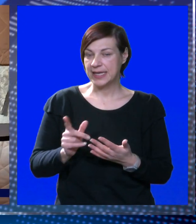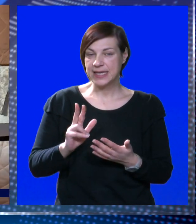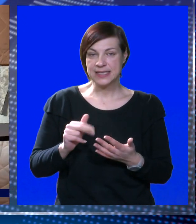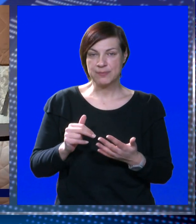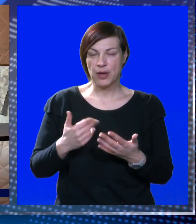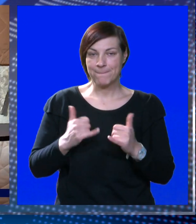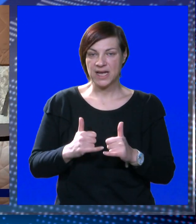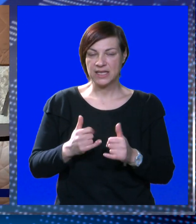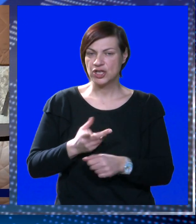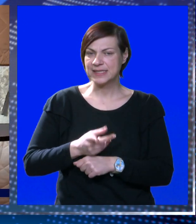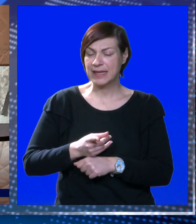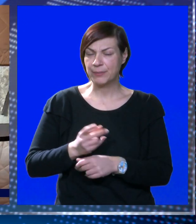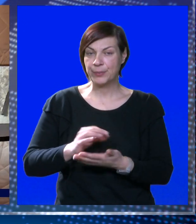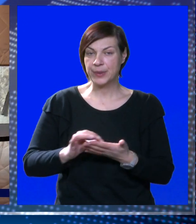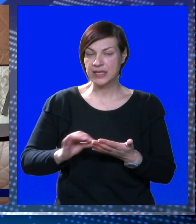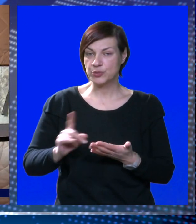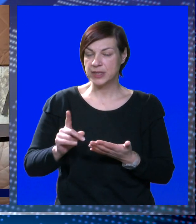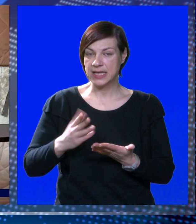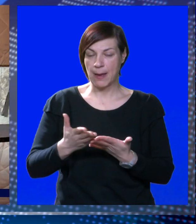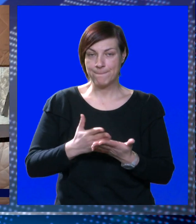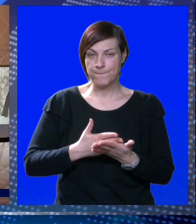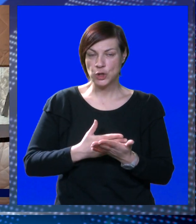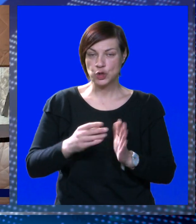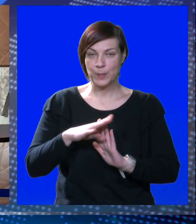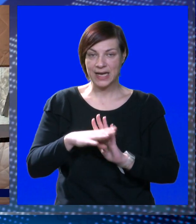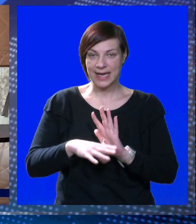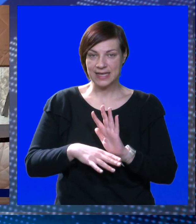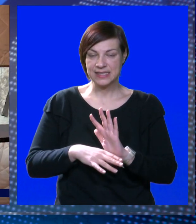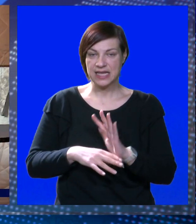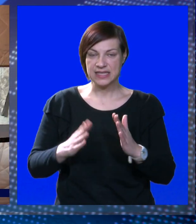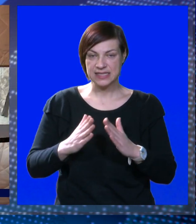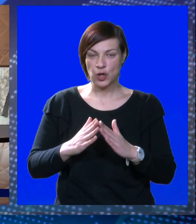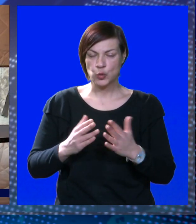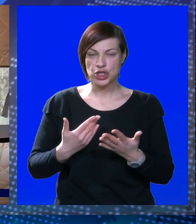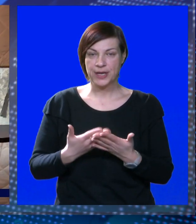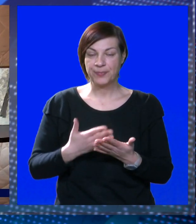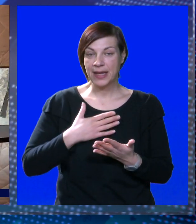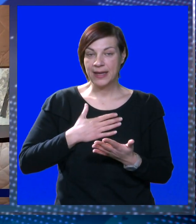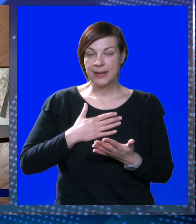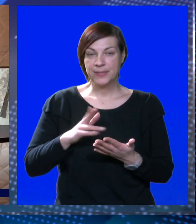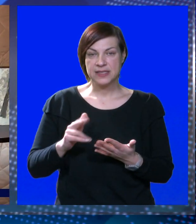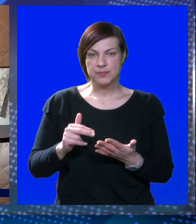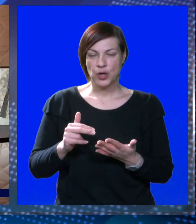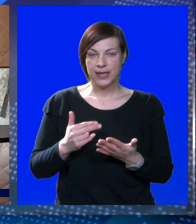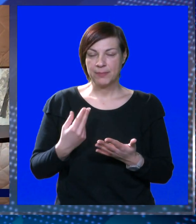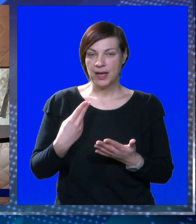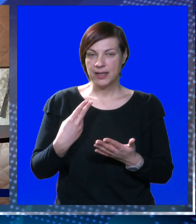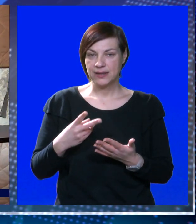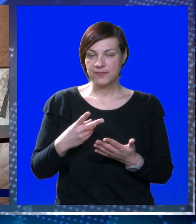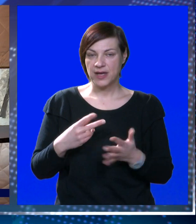Nismo imali do sad pritužbi na niti jedan postupak legalizacije. Mi smo imali